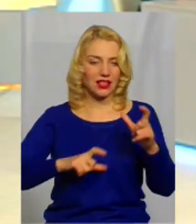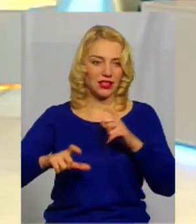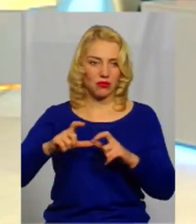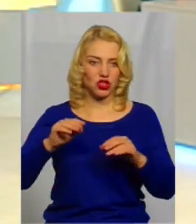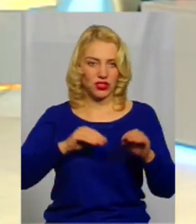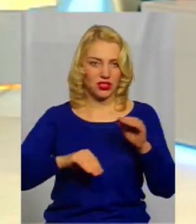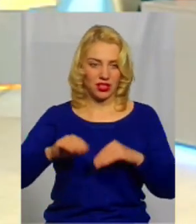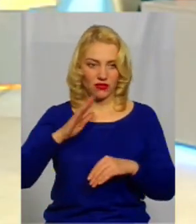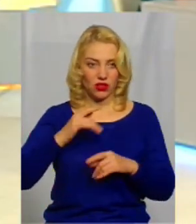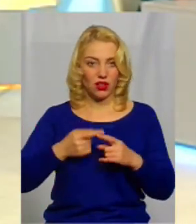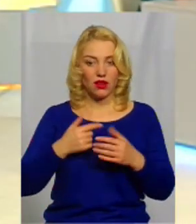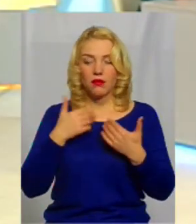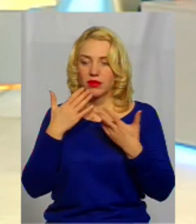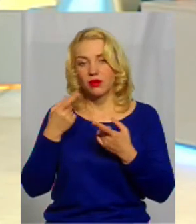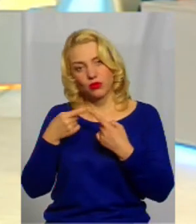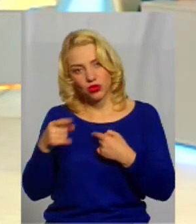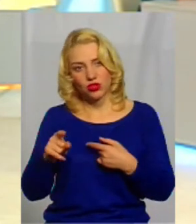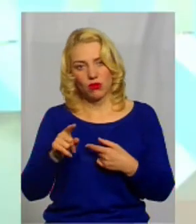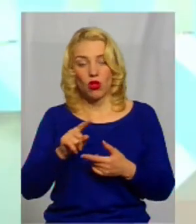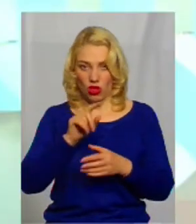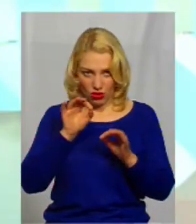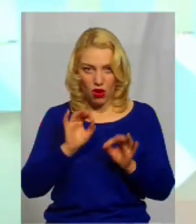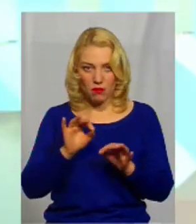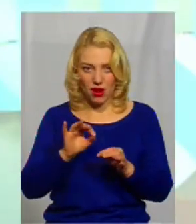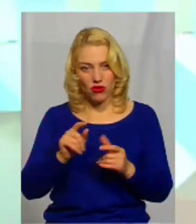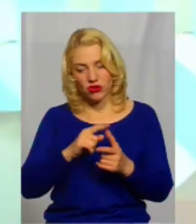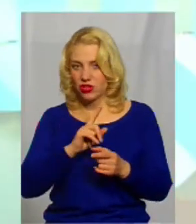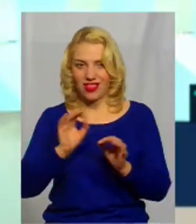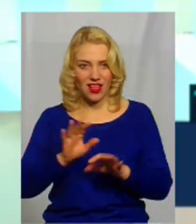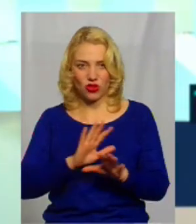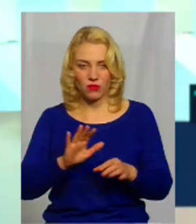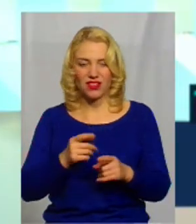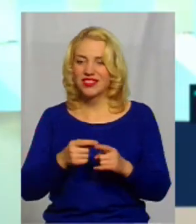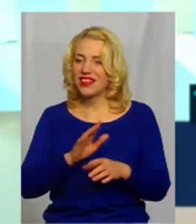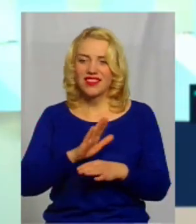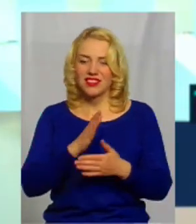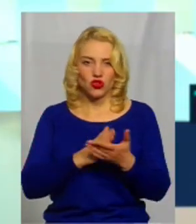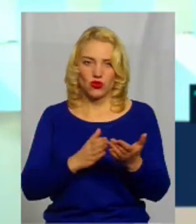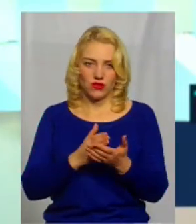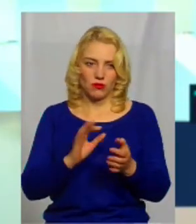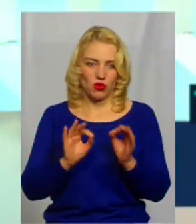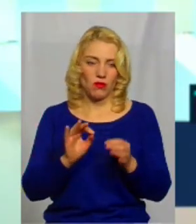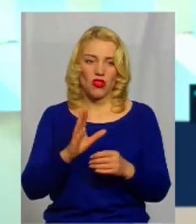Інакше, скажімо, це нормально чи ненормально? Це не зовсім нормально, але вапняк – це не саме